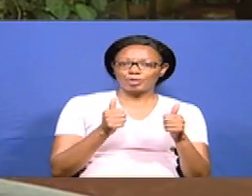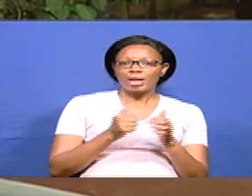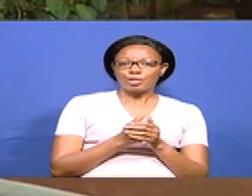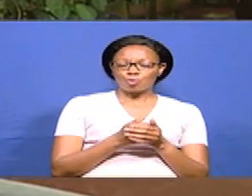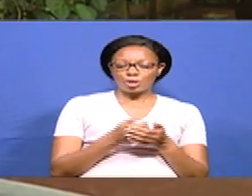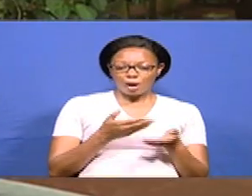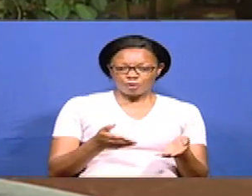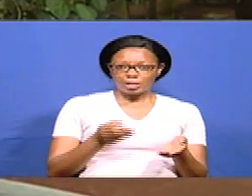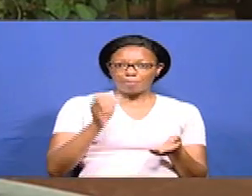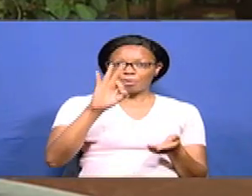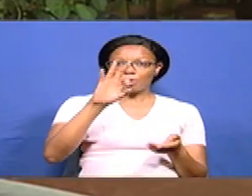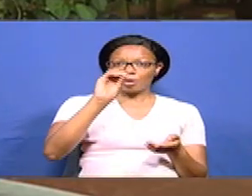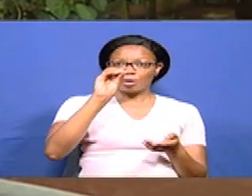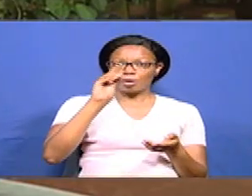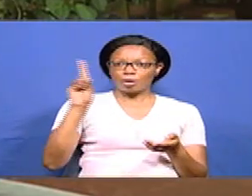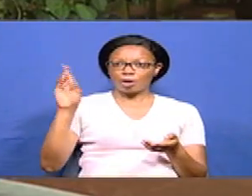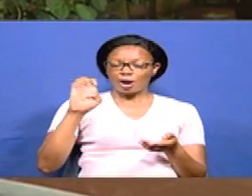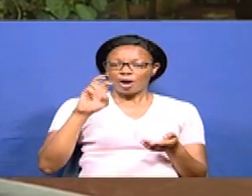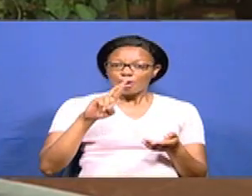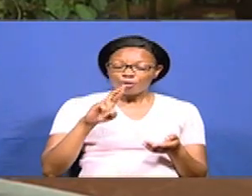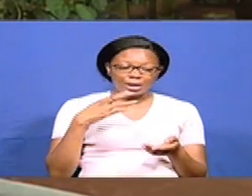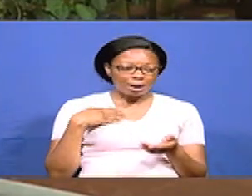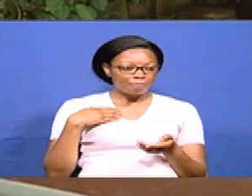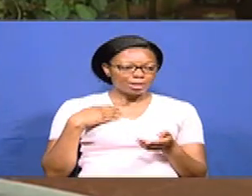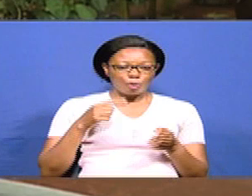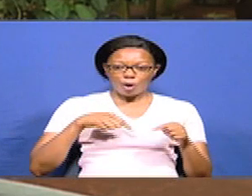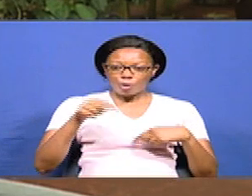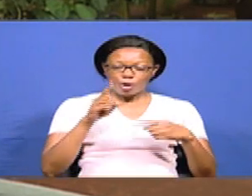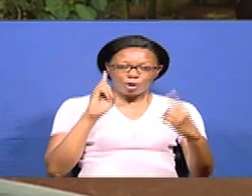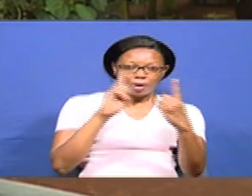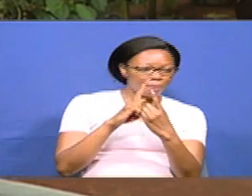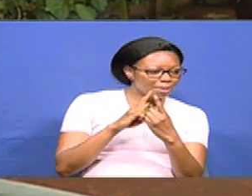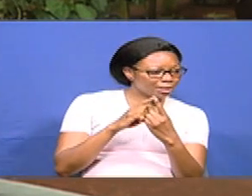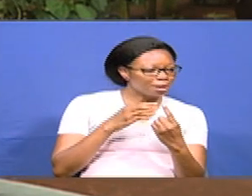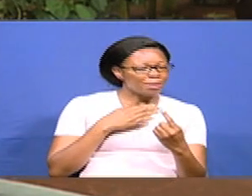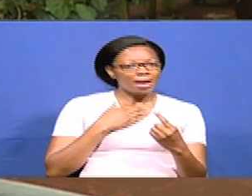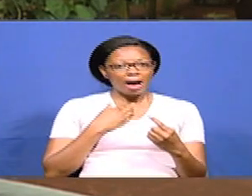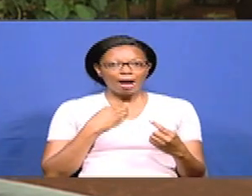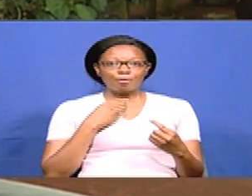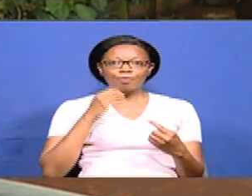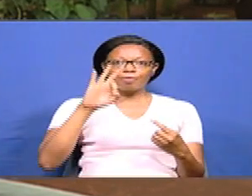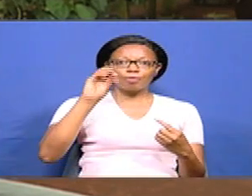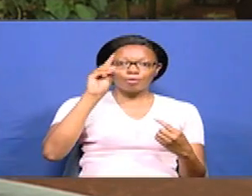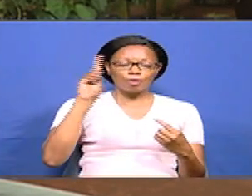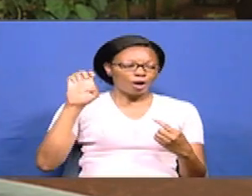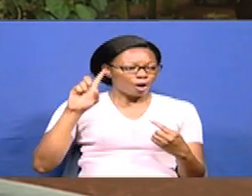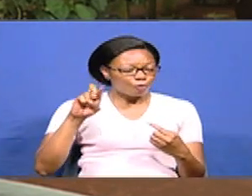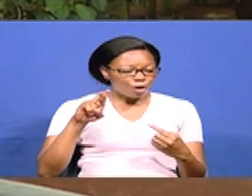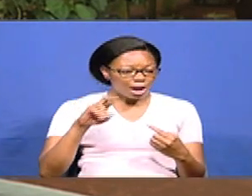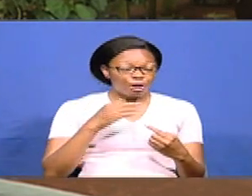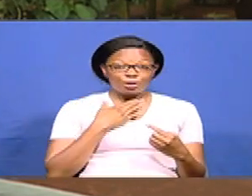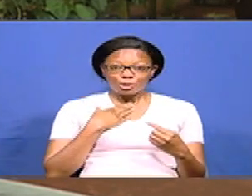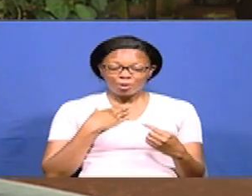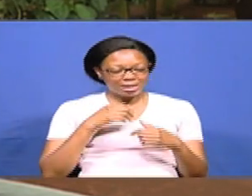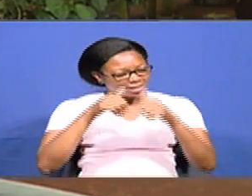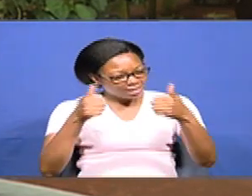I use my clients. I meet them face to face to na jari mkifanya marketing hivyo. Na uliza tu watu ni